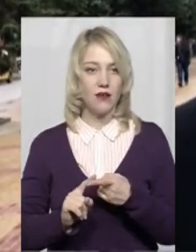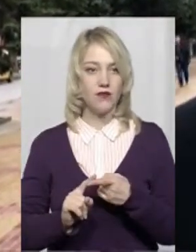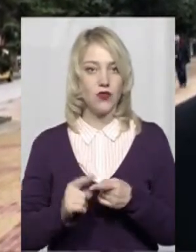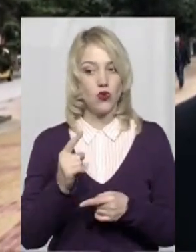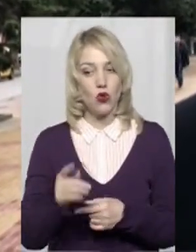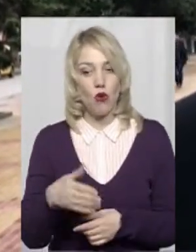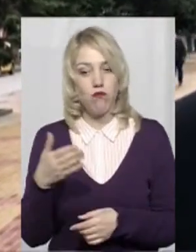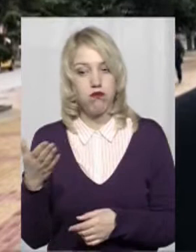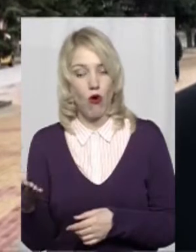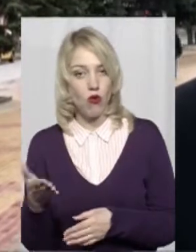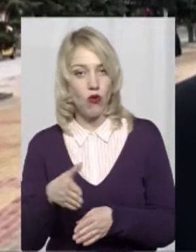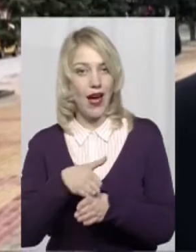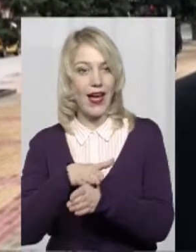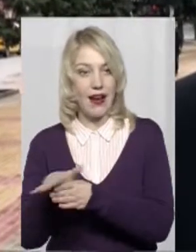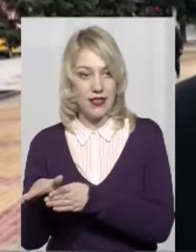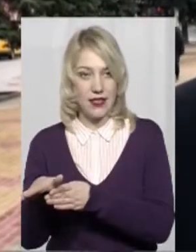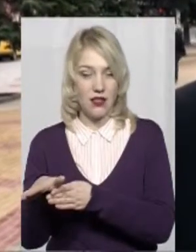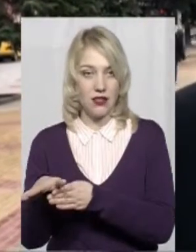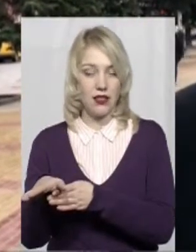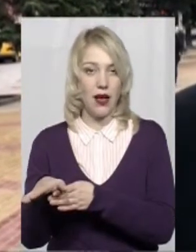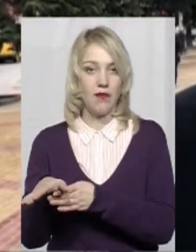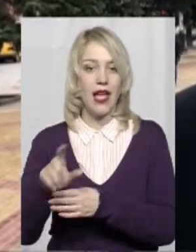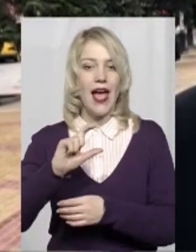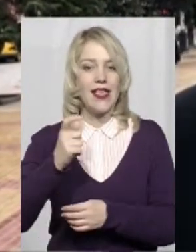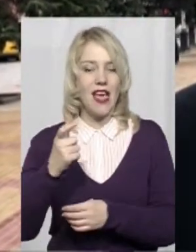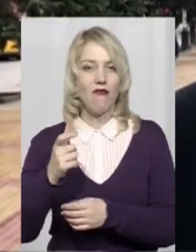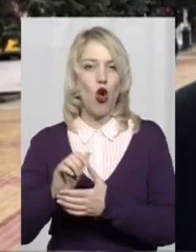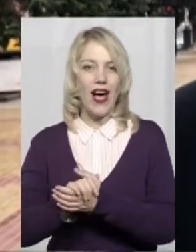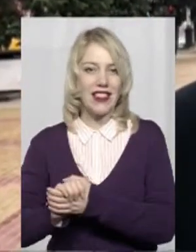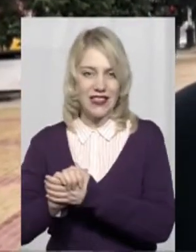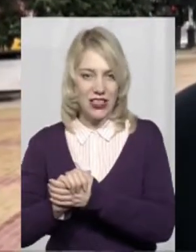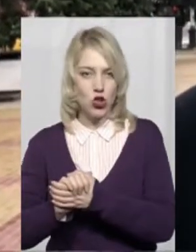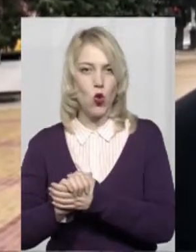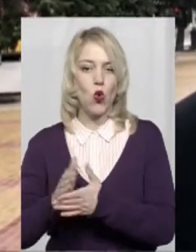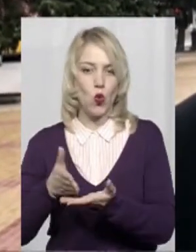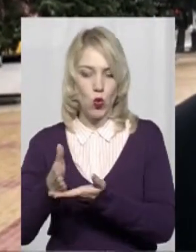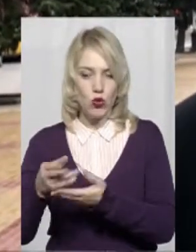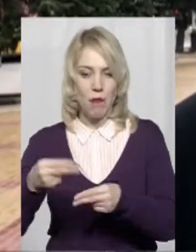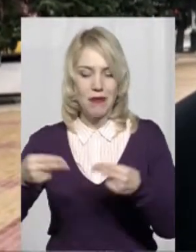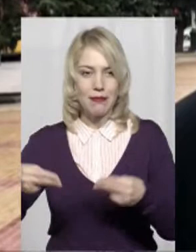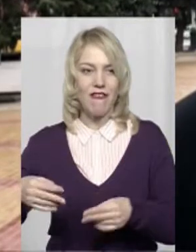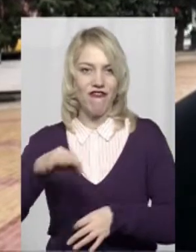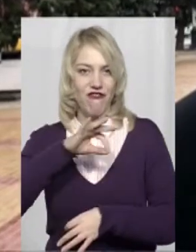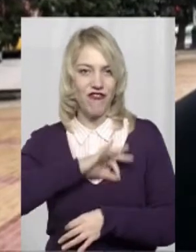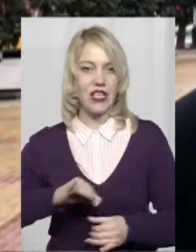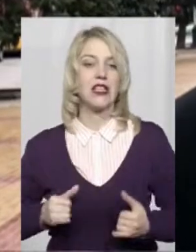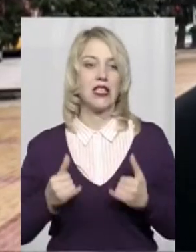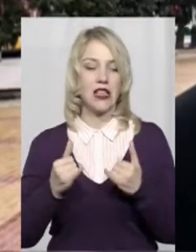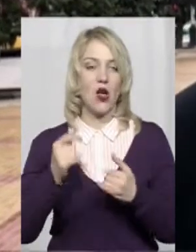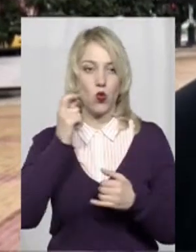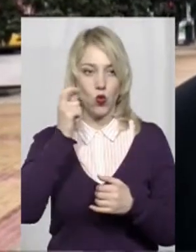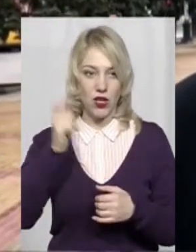реалізація євроатлантичного курсу, підписали дуже вигідний для України